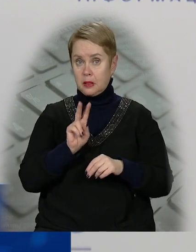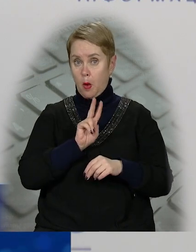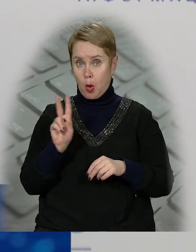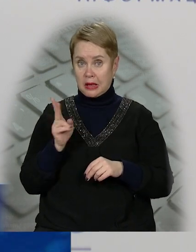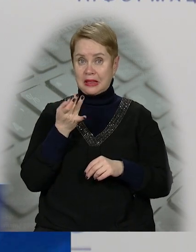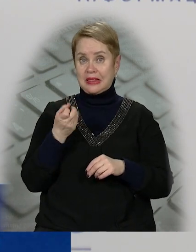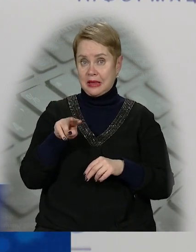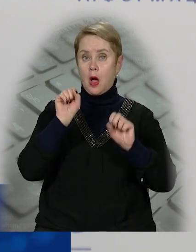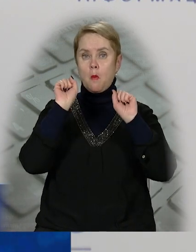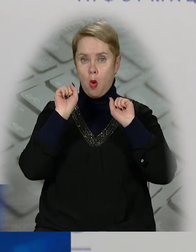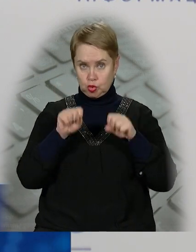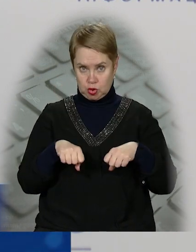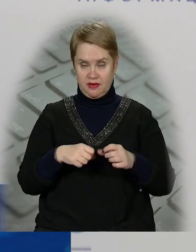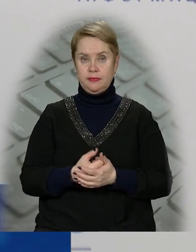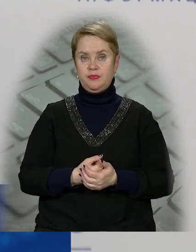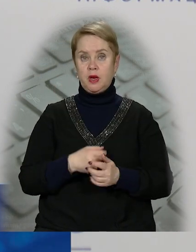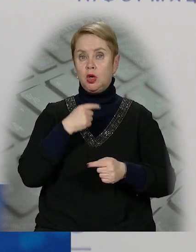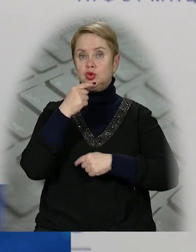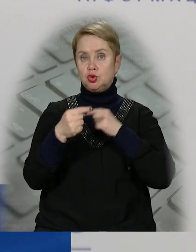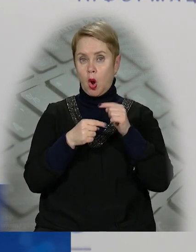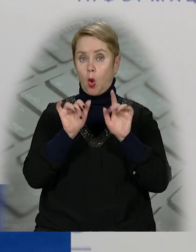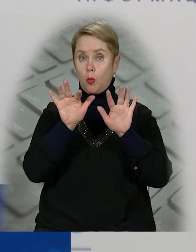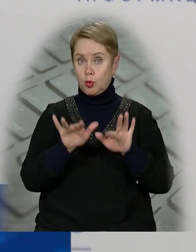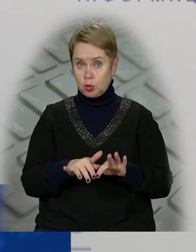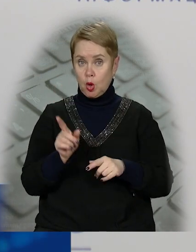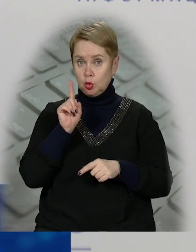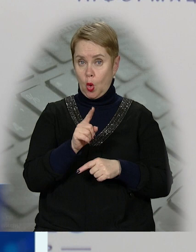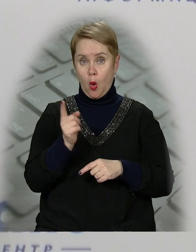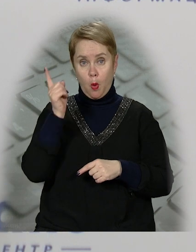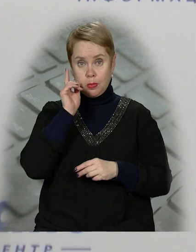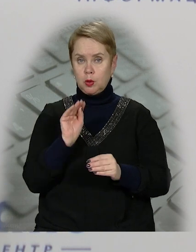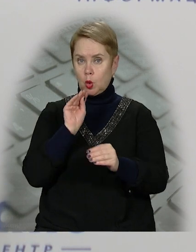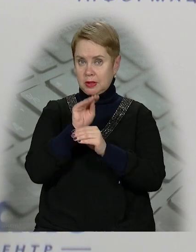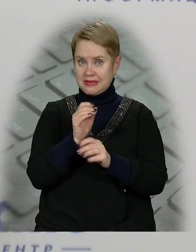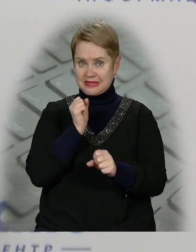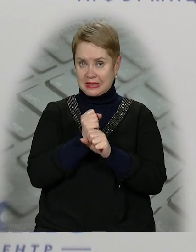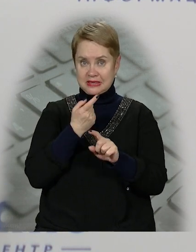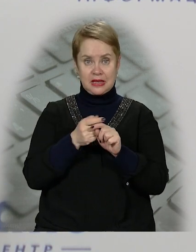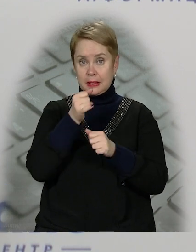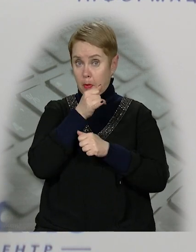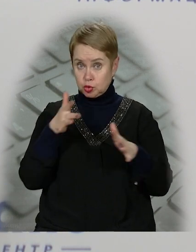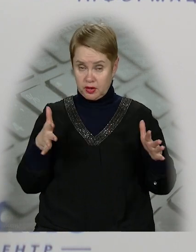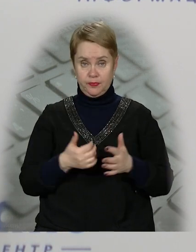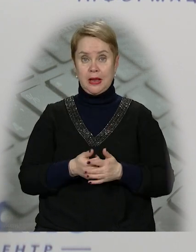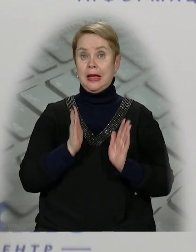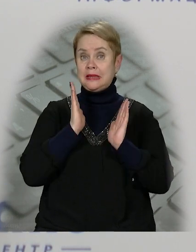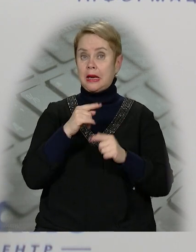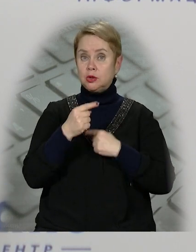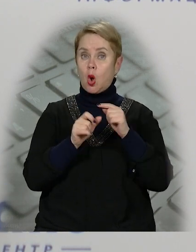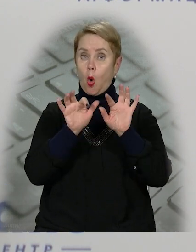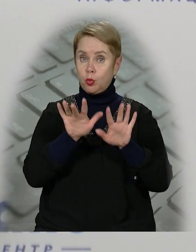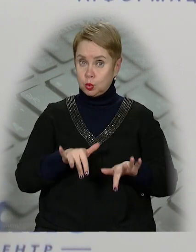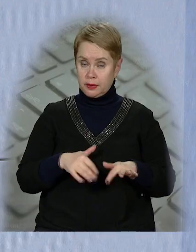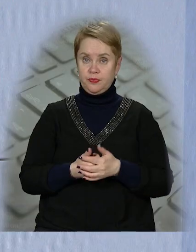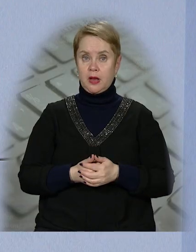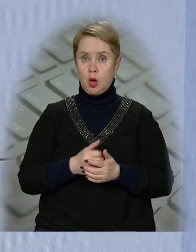порталі Дія можливо через комп'ютер. Тобто в мобільному додатку зробити це неможливо. Тільки через